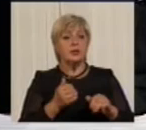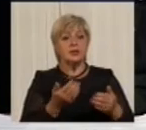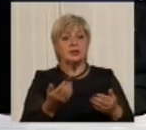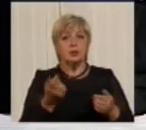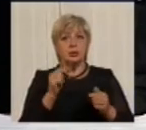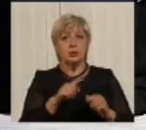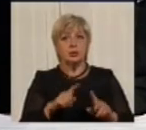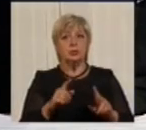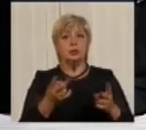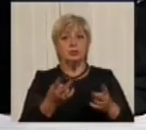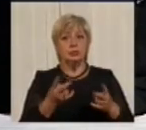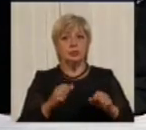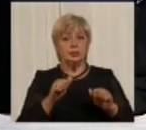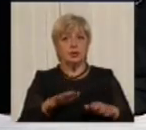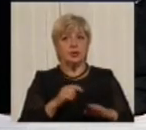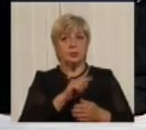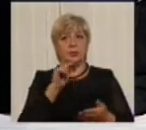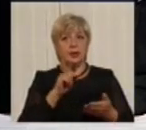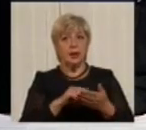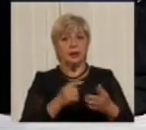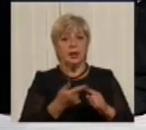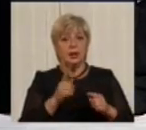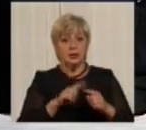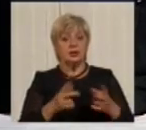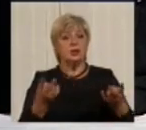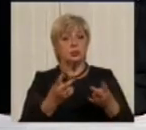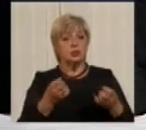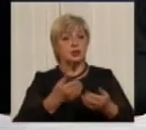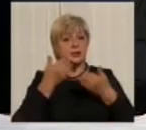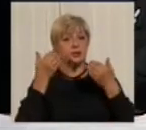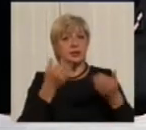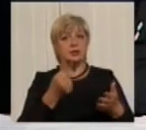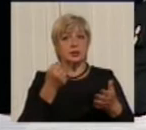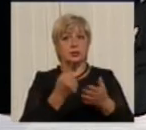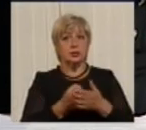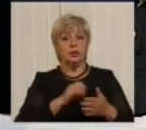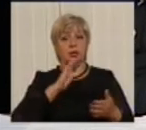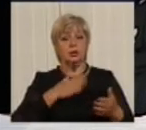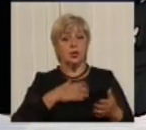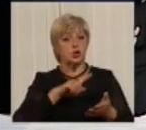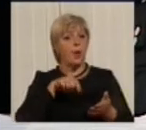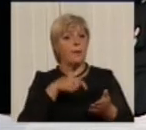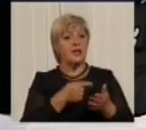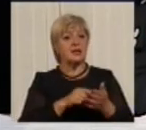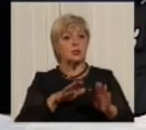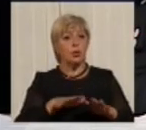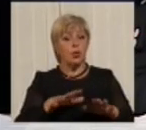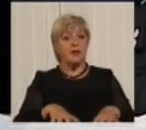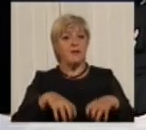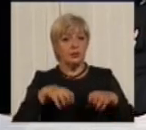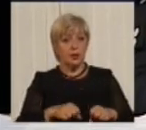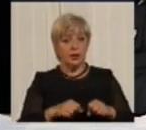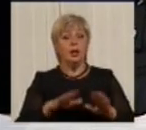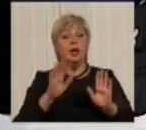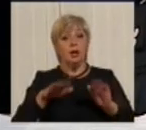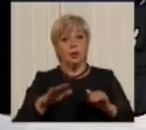Не про дорсервіс, але ні, це треба звертатись до нашої міської влади. І після того вже вони будуть